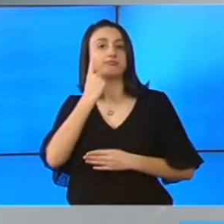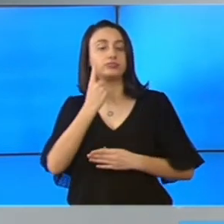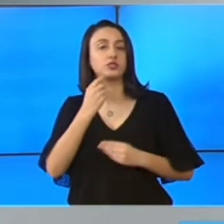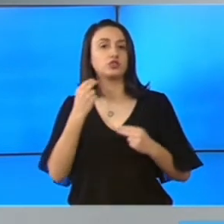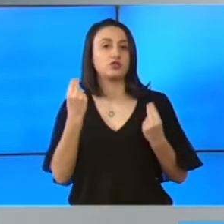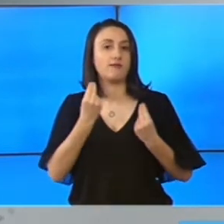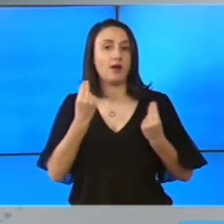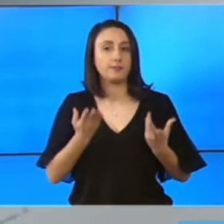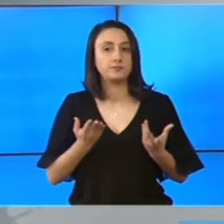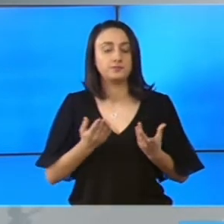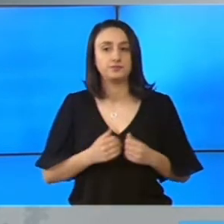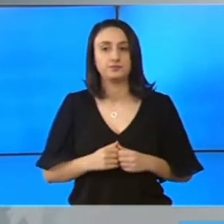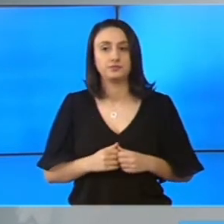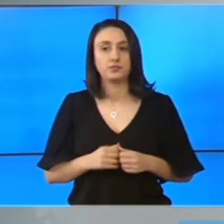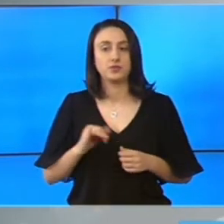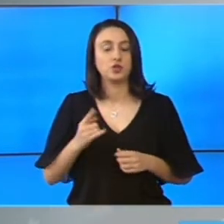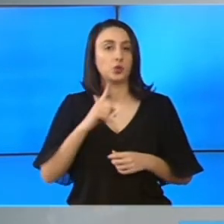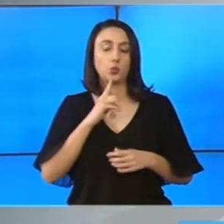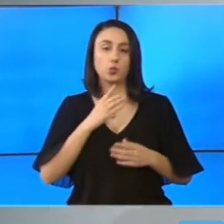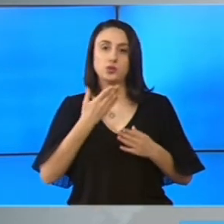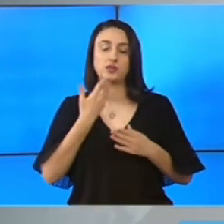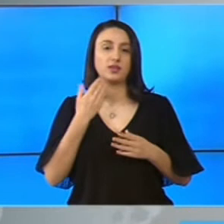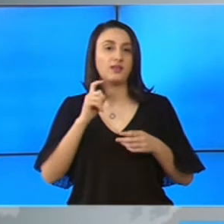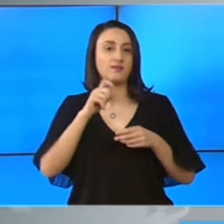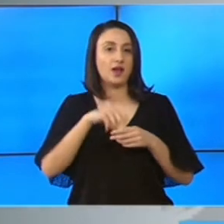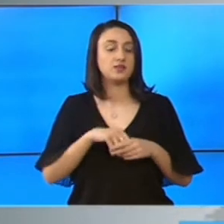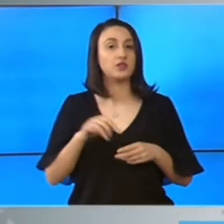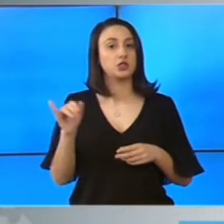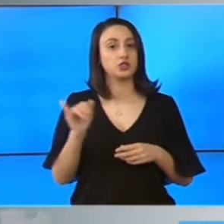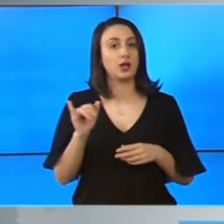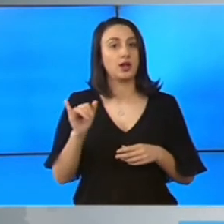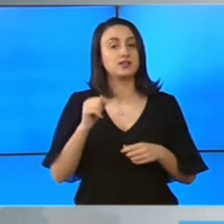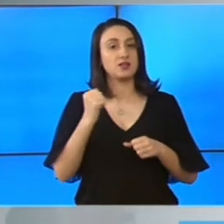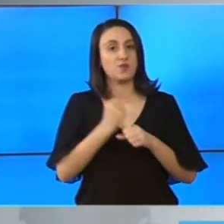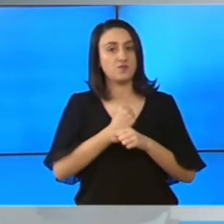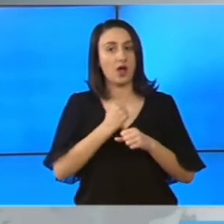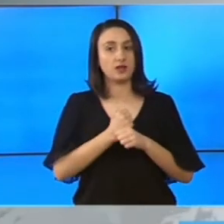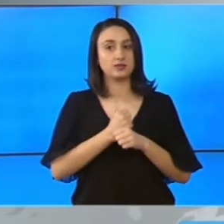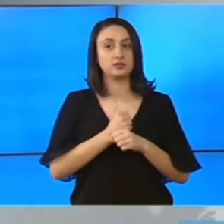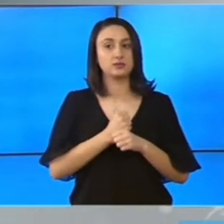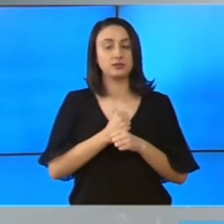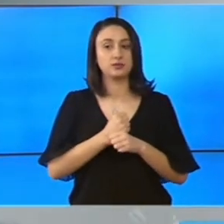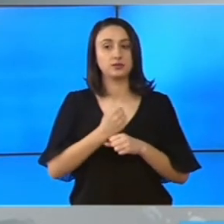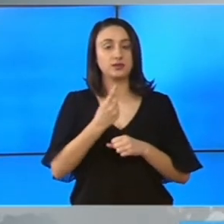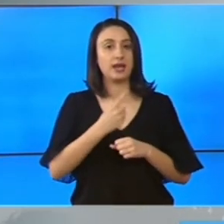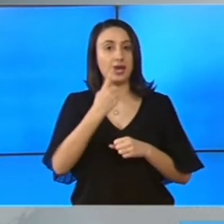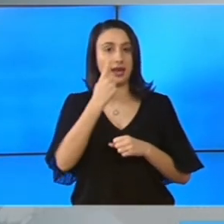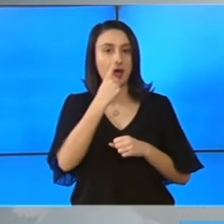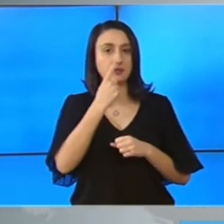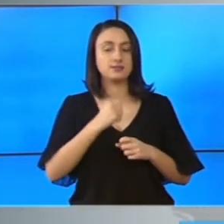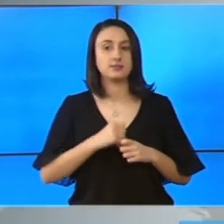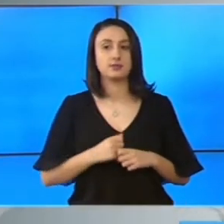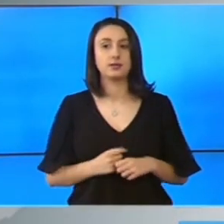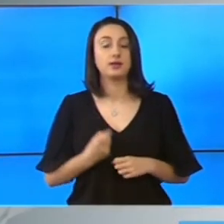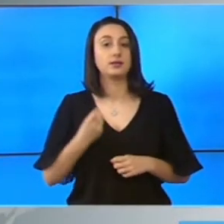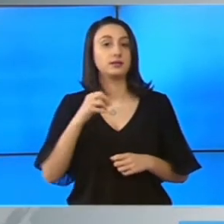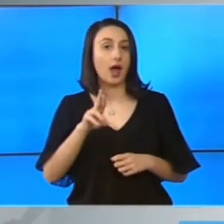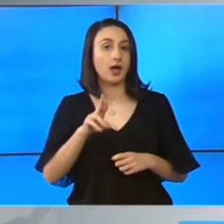membrană și nu sunt invazive nici cele care se fac din nas. Dar